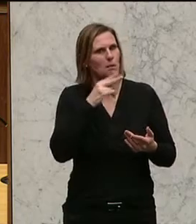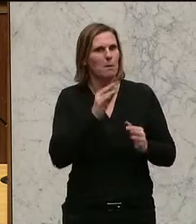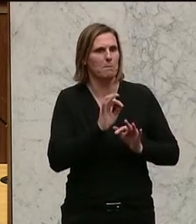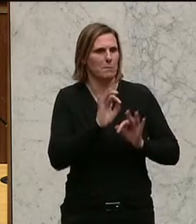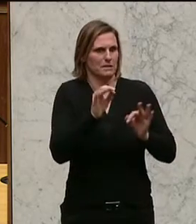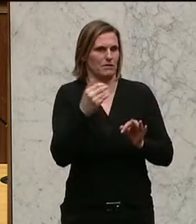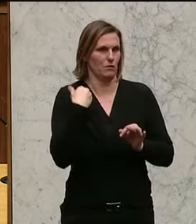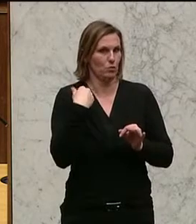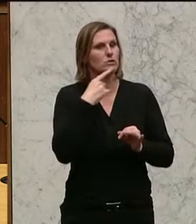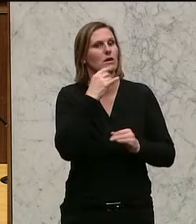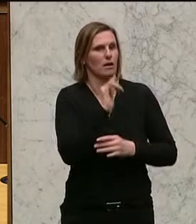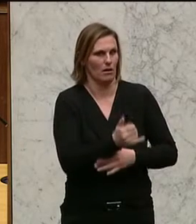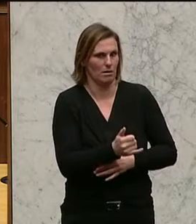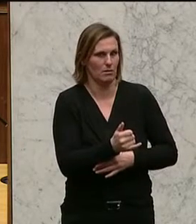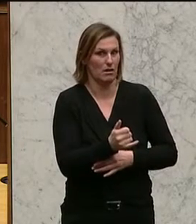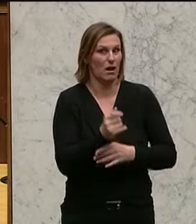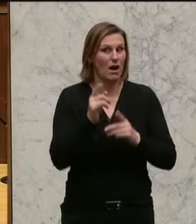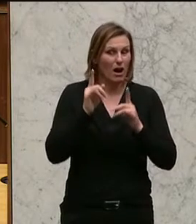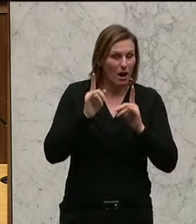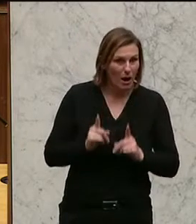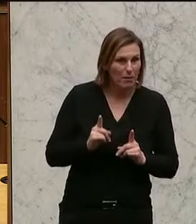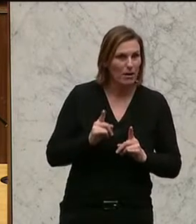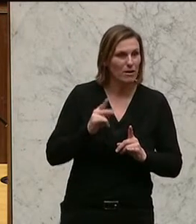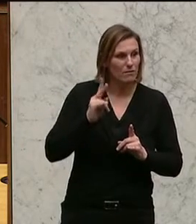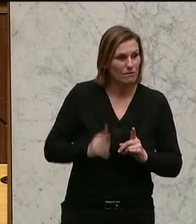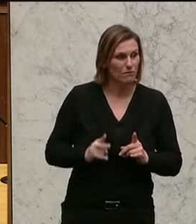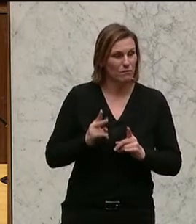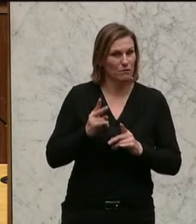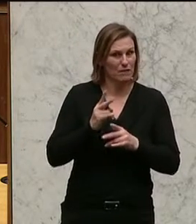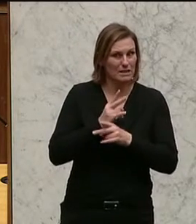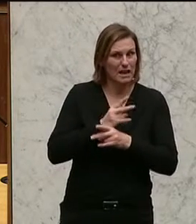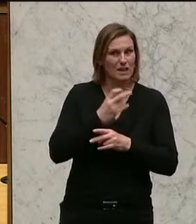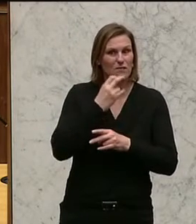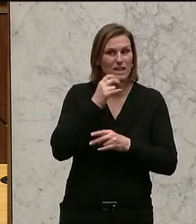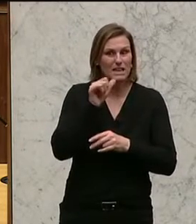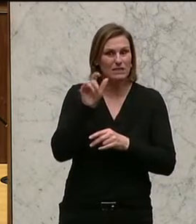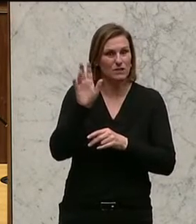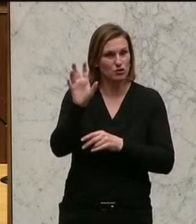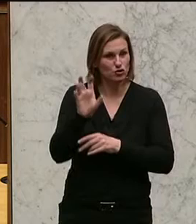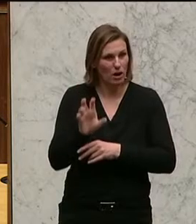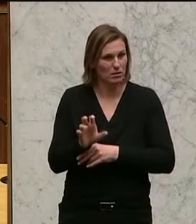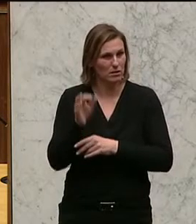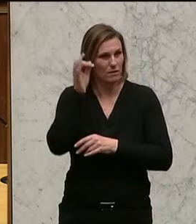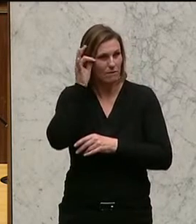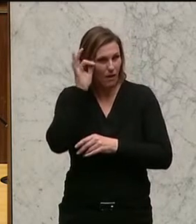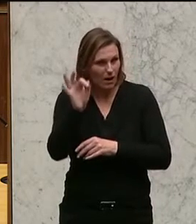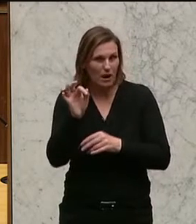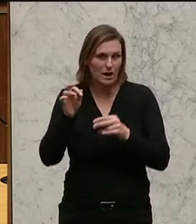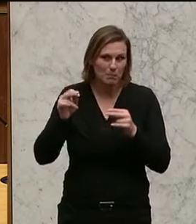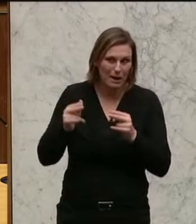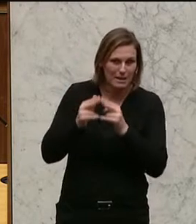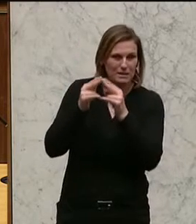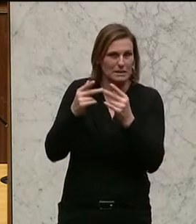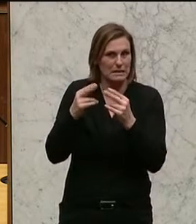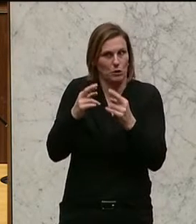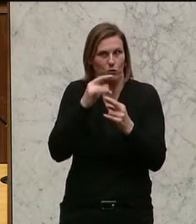Dann ja, wenn ich sage, wir haben ein Recht, nicht zu Lille, Grenoble oder Saint-Denis im Norden von Paris zu werden, ich hoffe, die